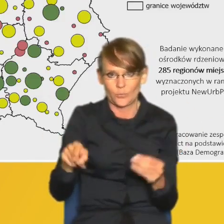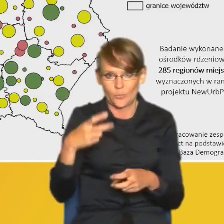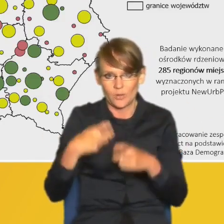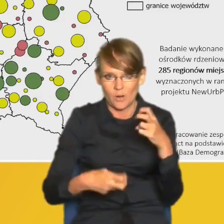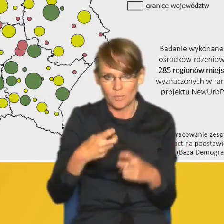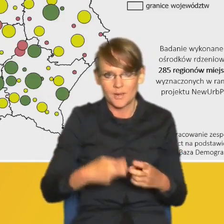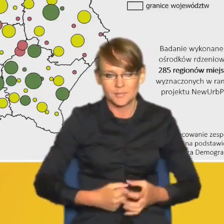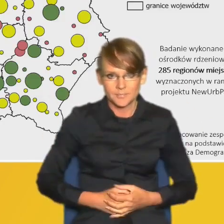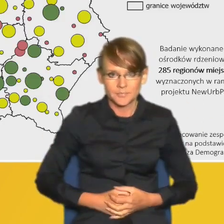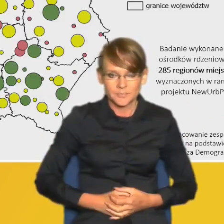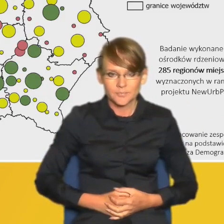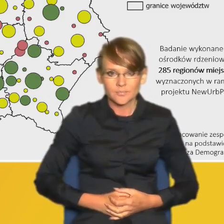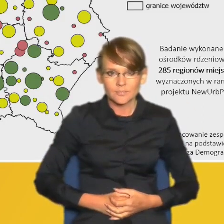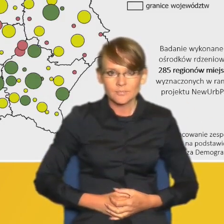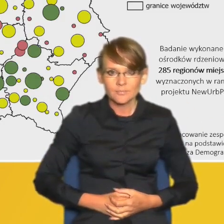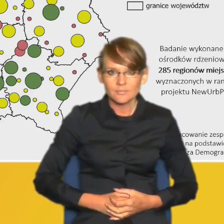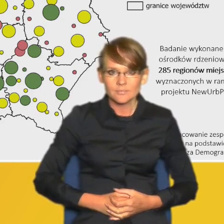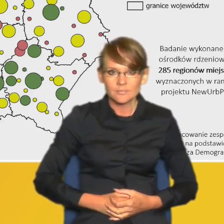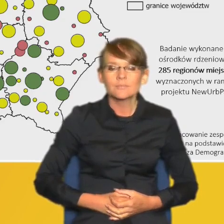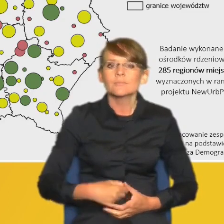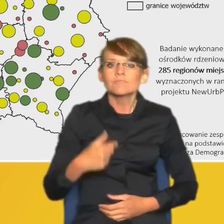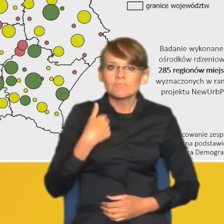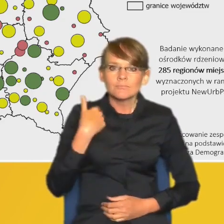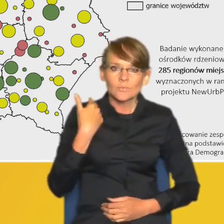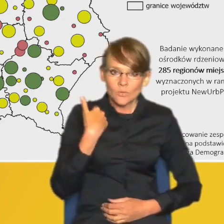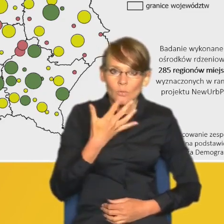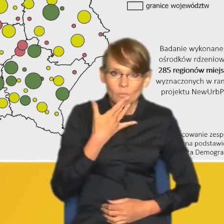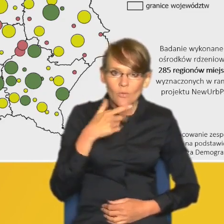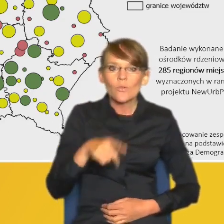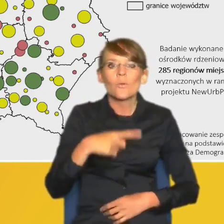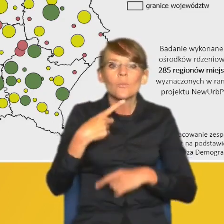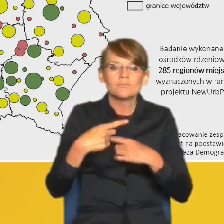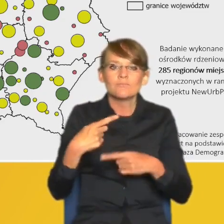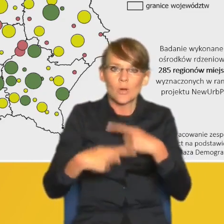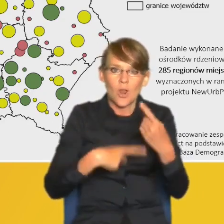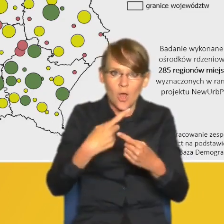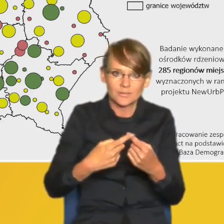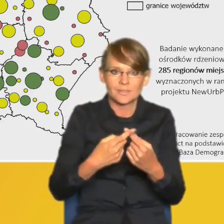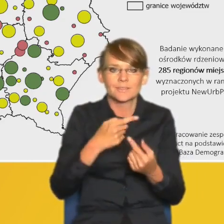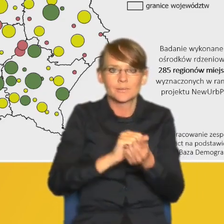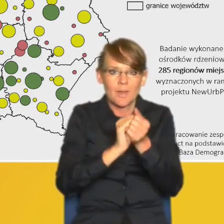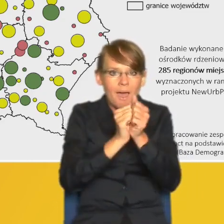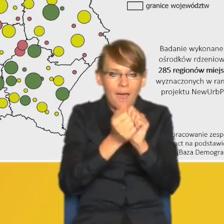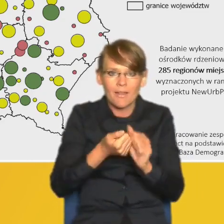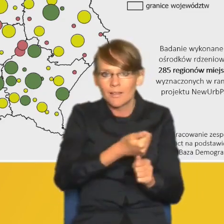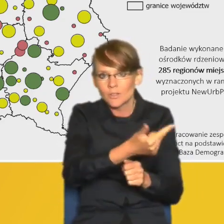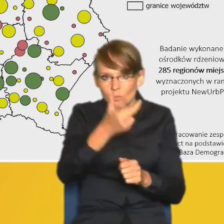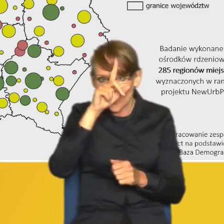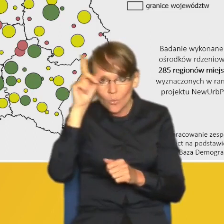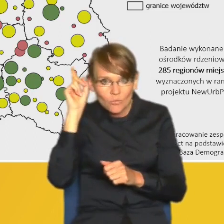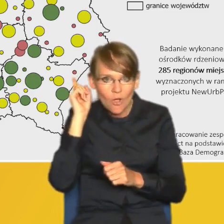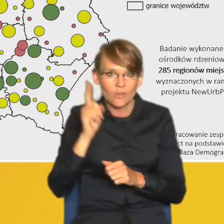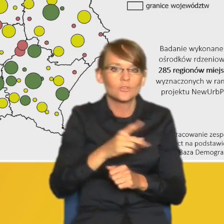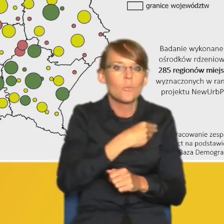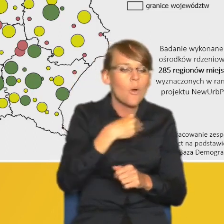Wspomnieliśmy, wspomniałem, że te procesy demograficzne, które determinują wyludnianie się polskich